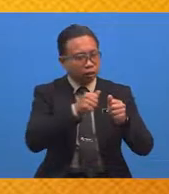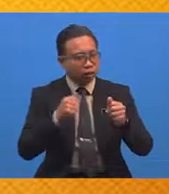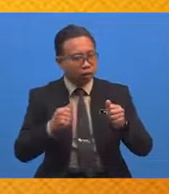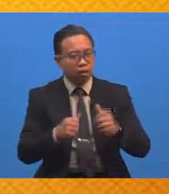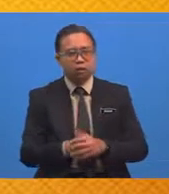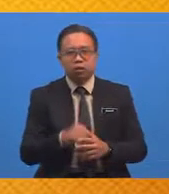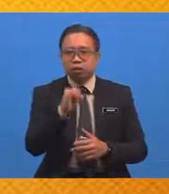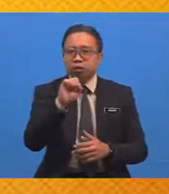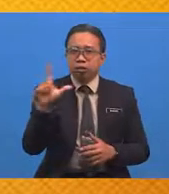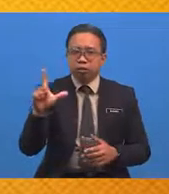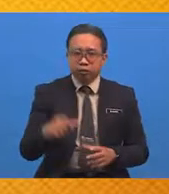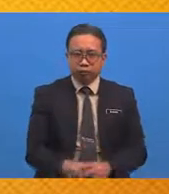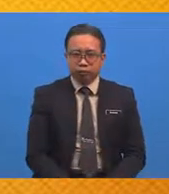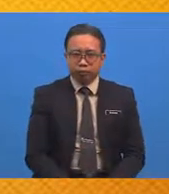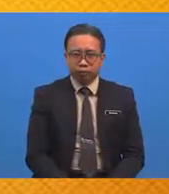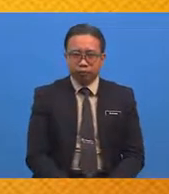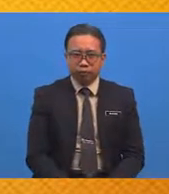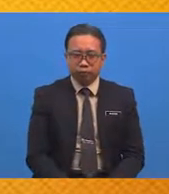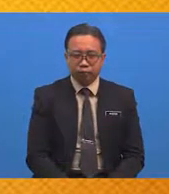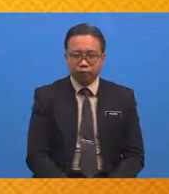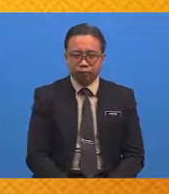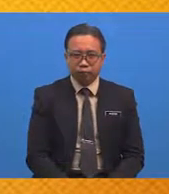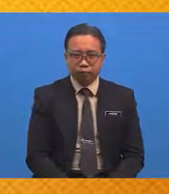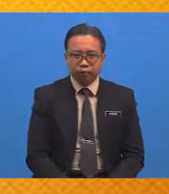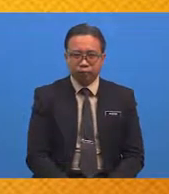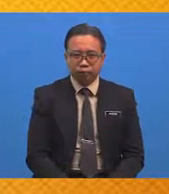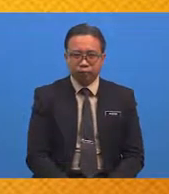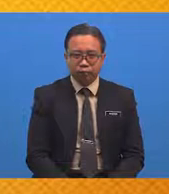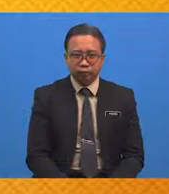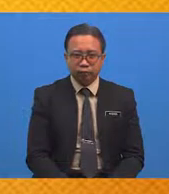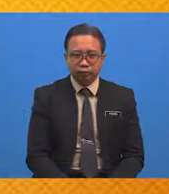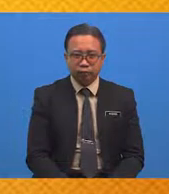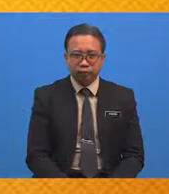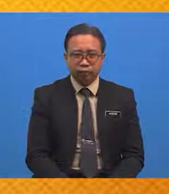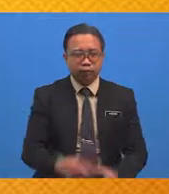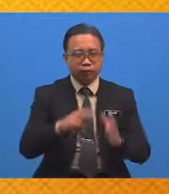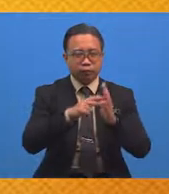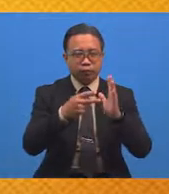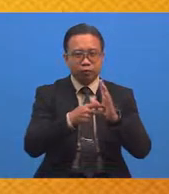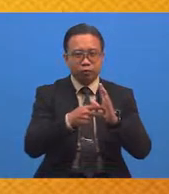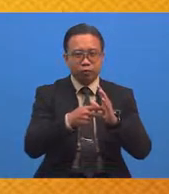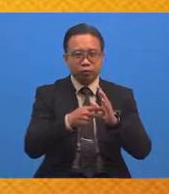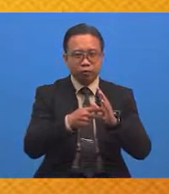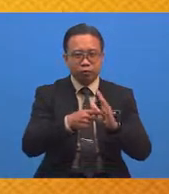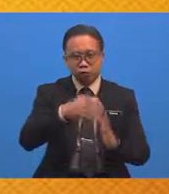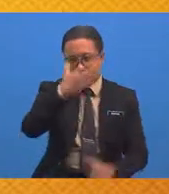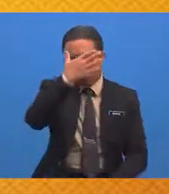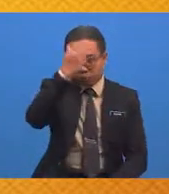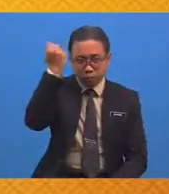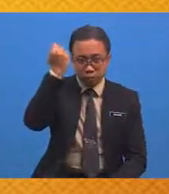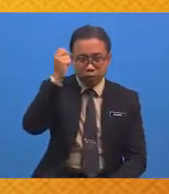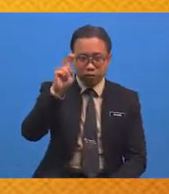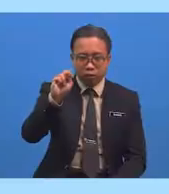Ialah Al-Haram Yang Bermaksud Nyanyu